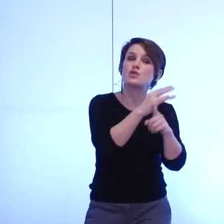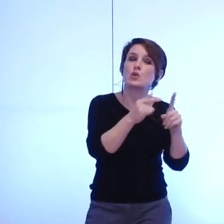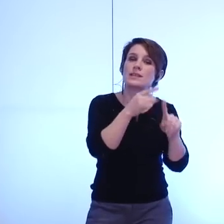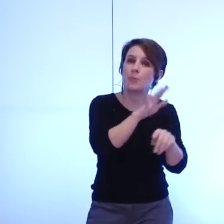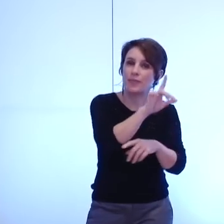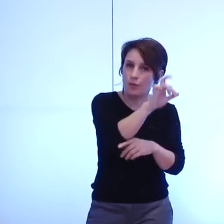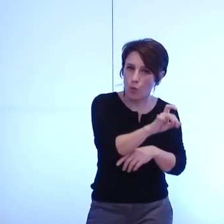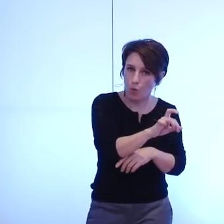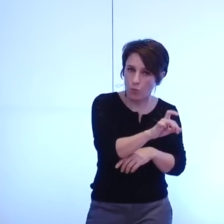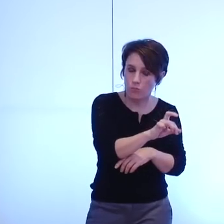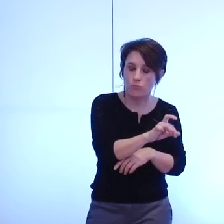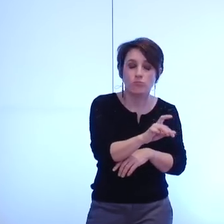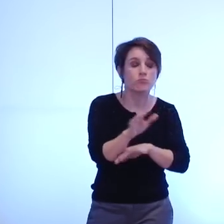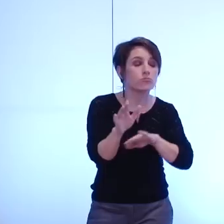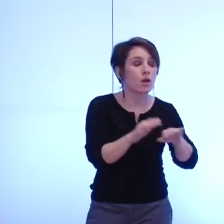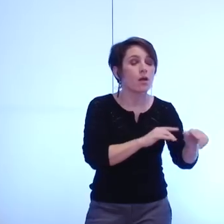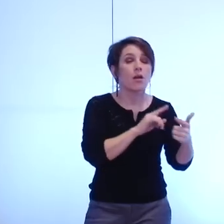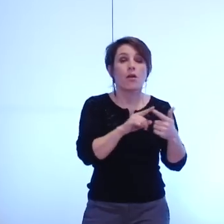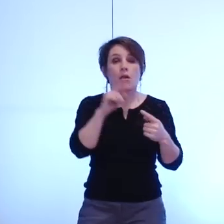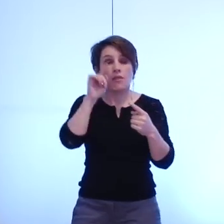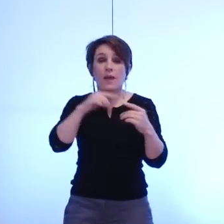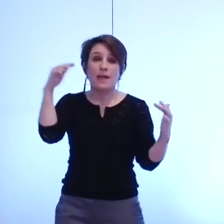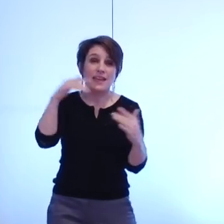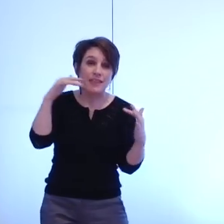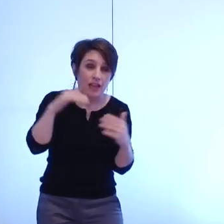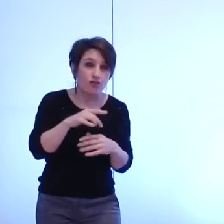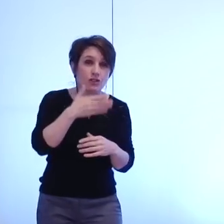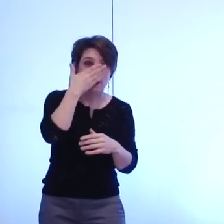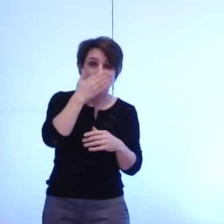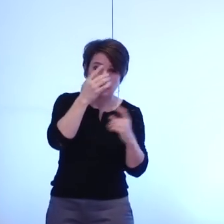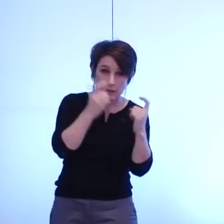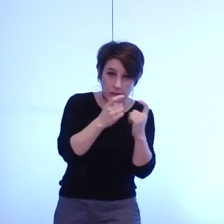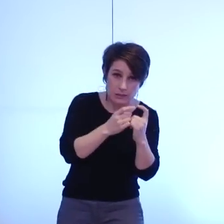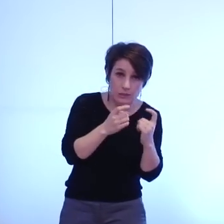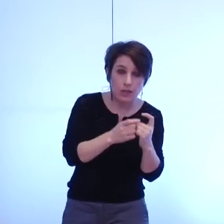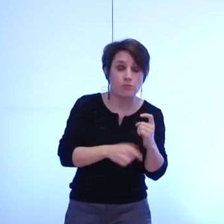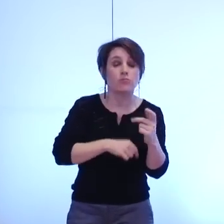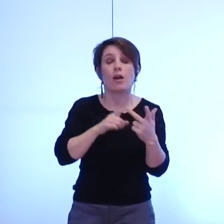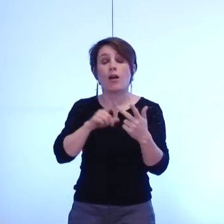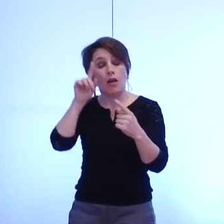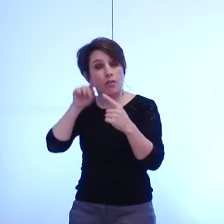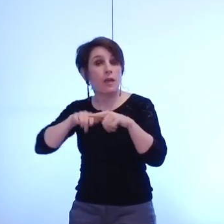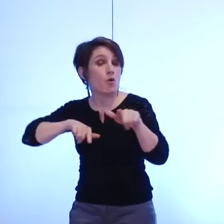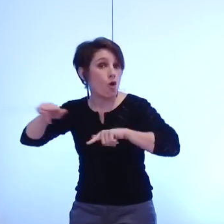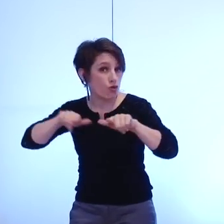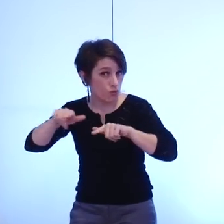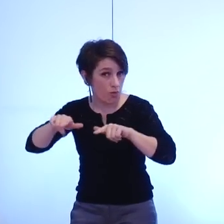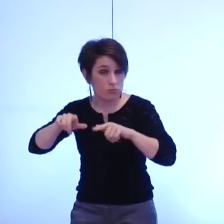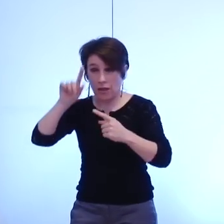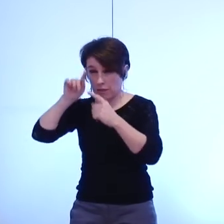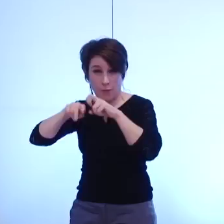lorsque nous parlons d'énergie lorsque nous parlons de logements finalement qui sont avec la mobilité